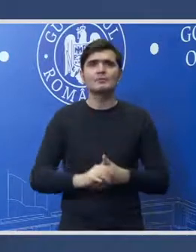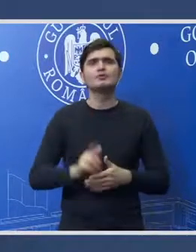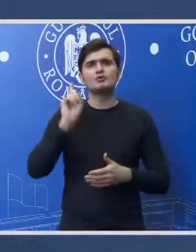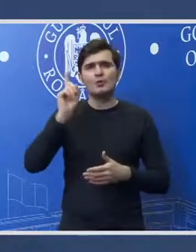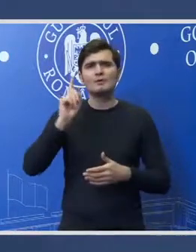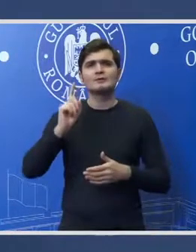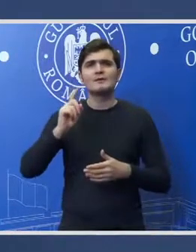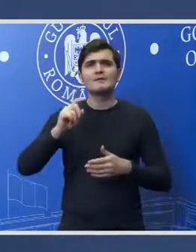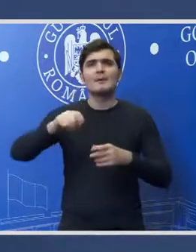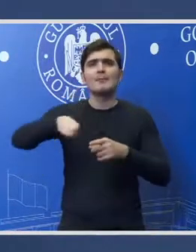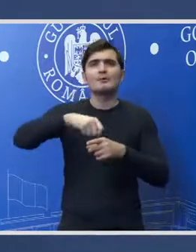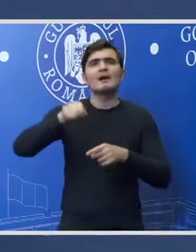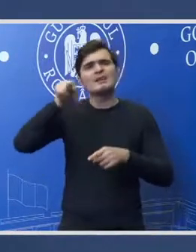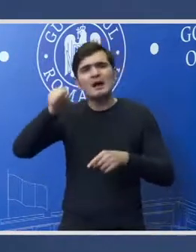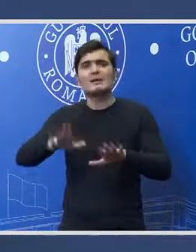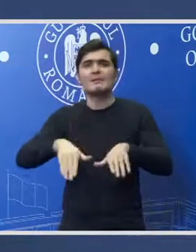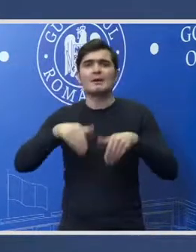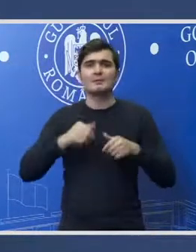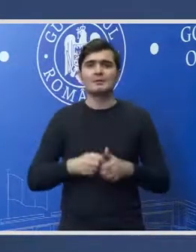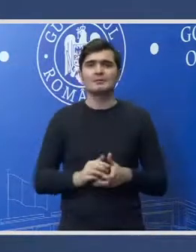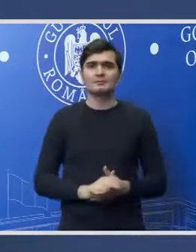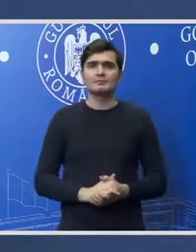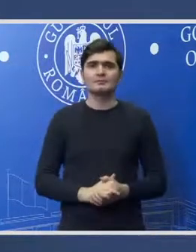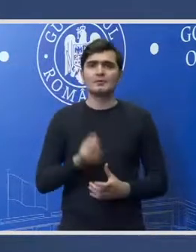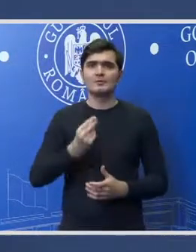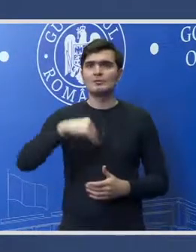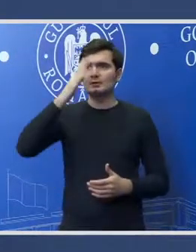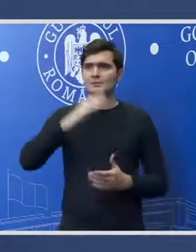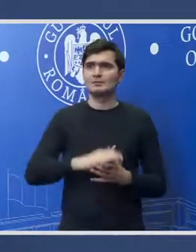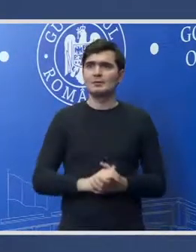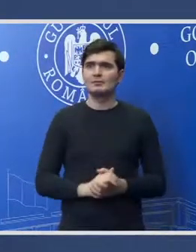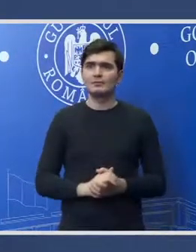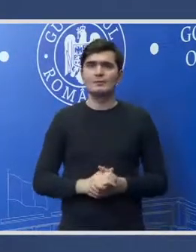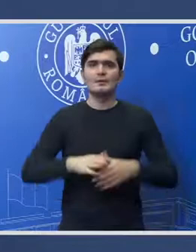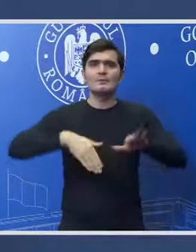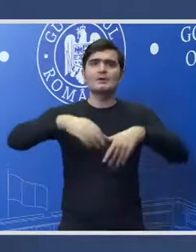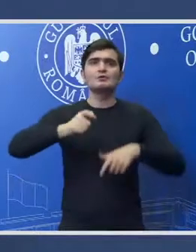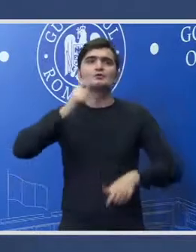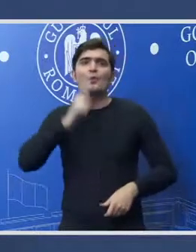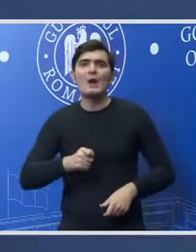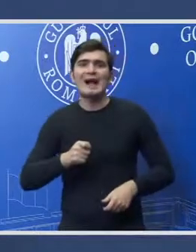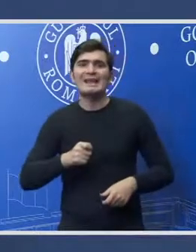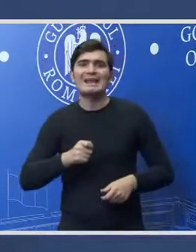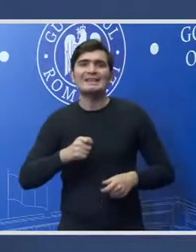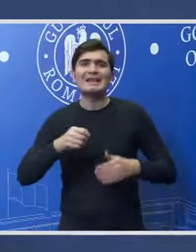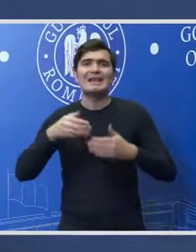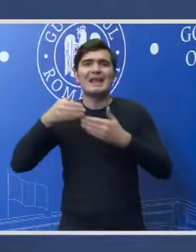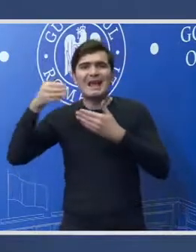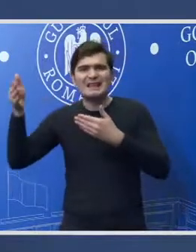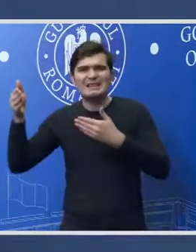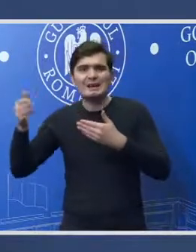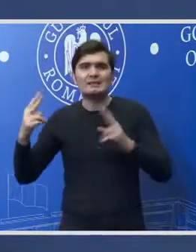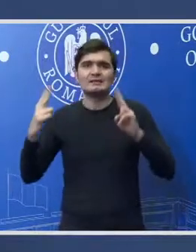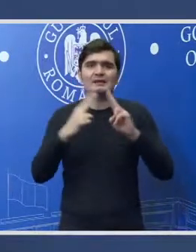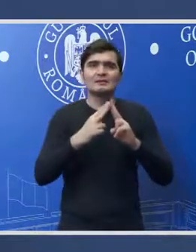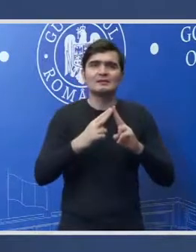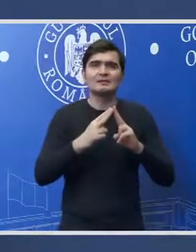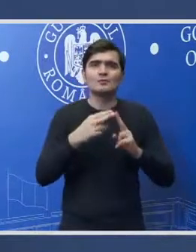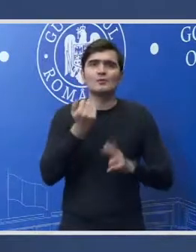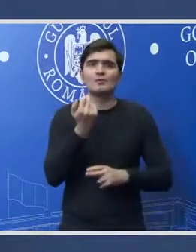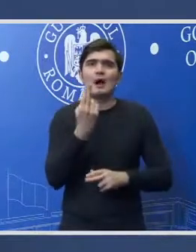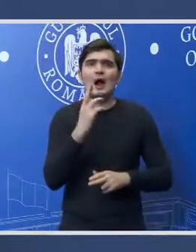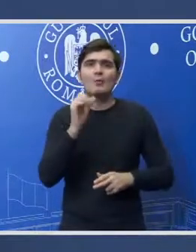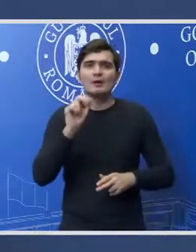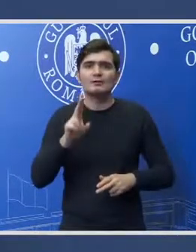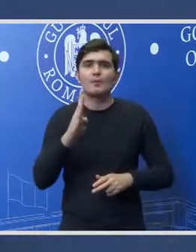României. Bună ziua, Dorian Nicola de la Agenția de Presă cu E-News. Ministrul Ungar de Extern s-a întâlnit astăzi cu domnul ministru Bogdan Aurescu pe agenda discuției să